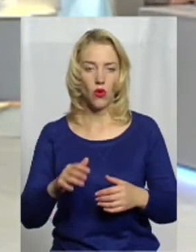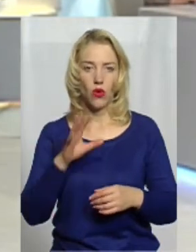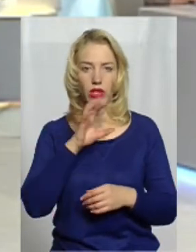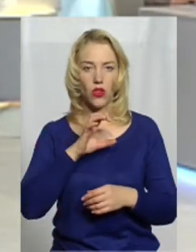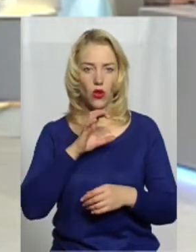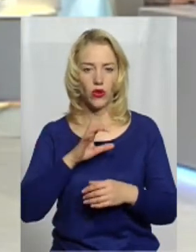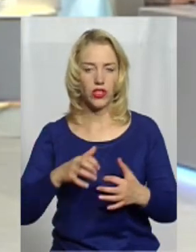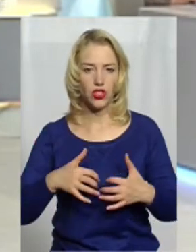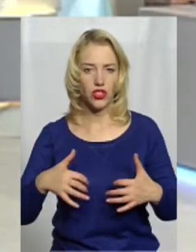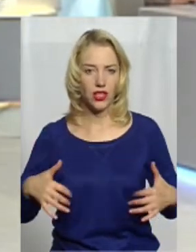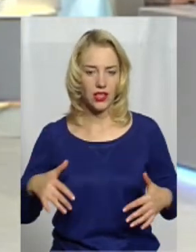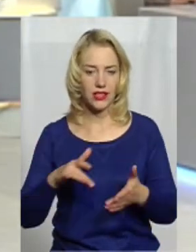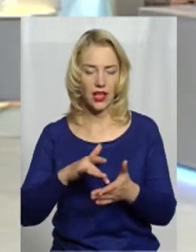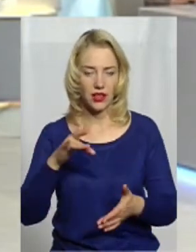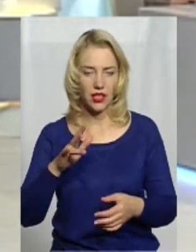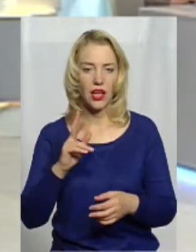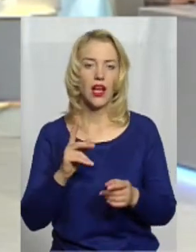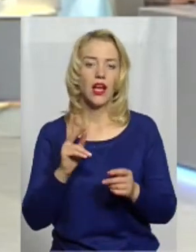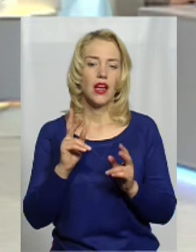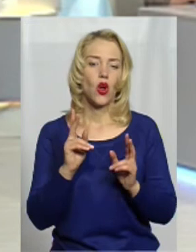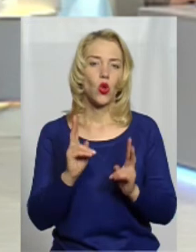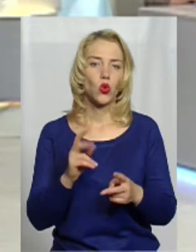центрах, хто цим займається.